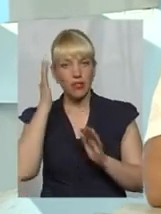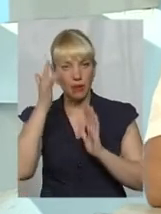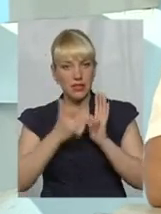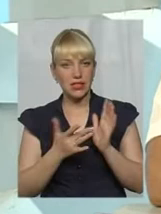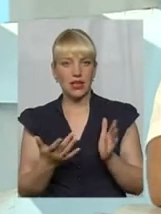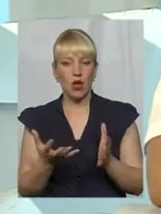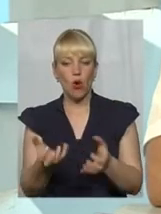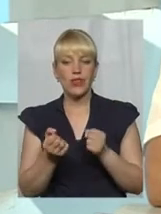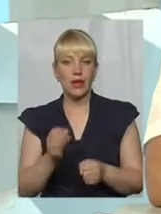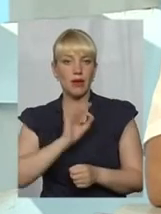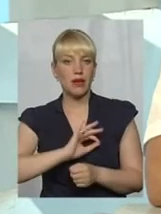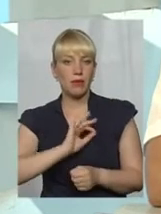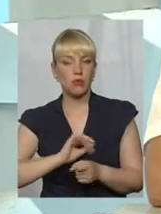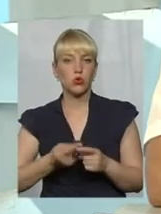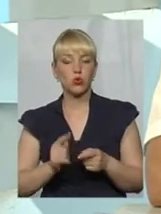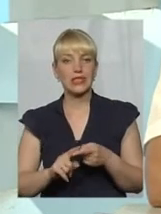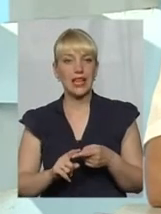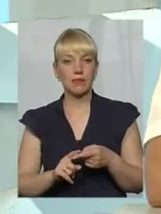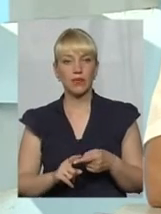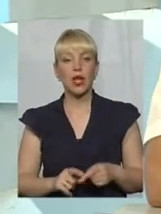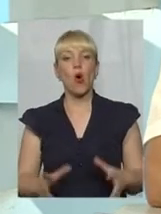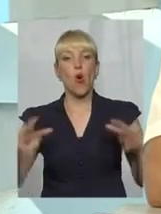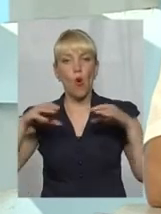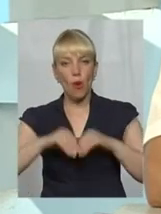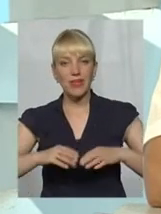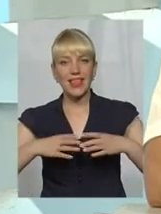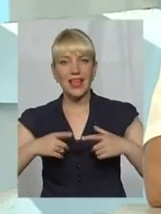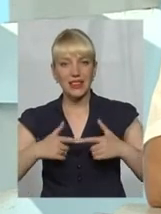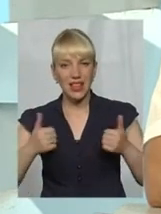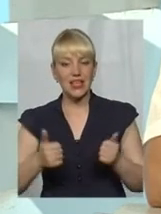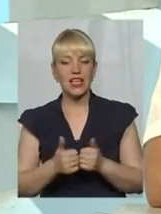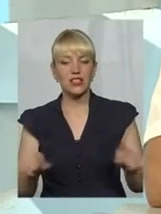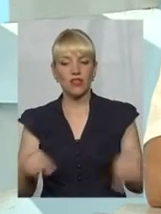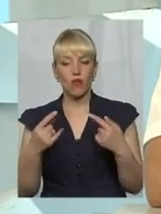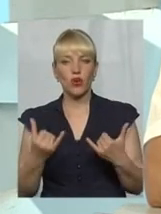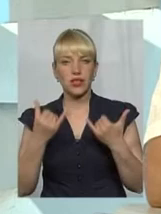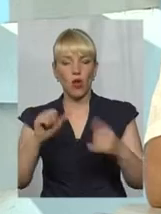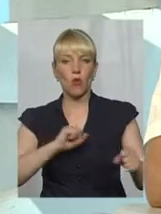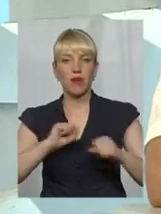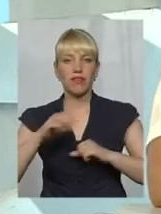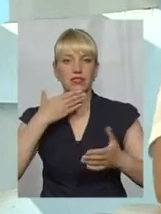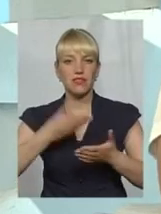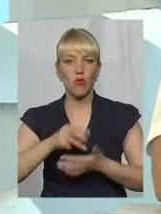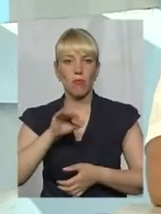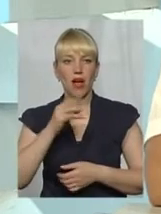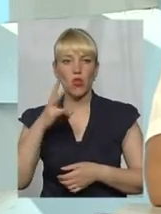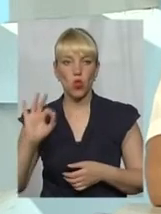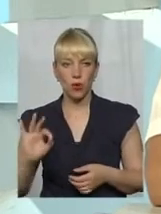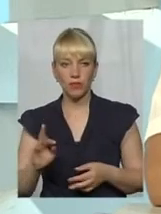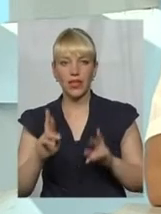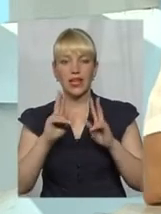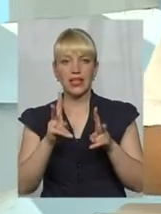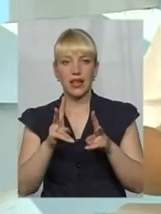якогось прибутку. Це об'єднання, створене для управління свого ж майна. Тобто, ну, як,